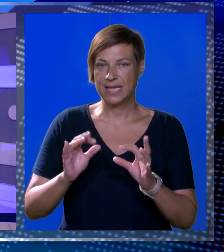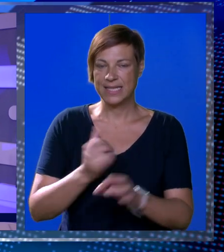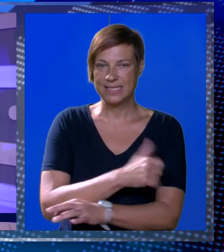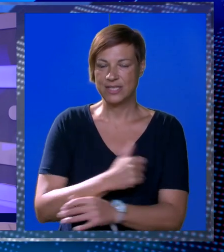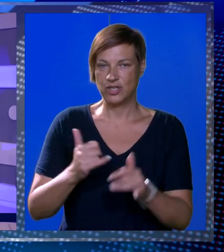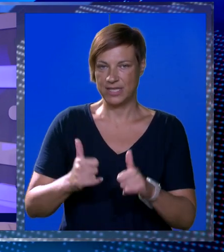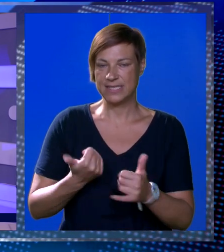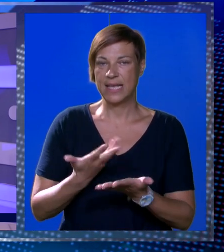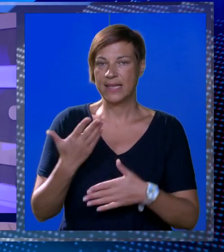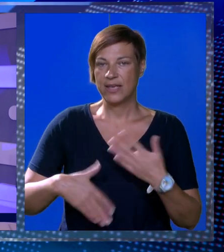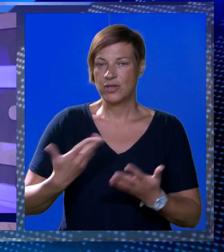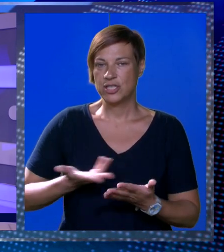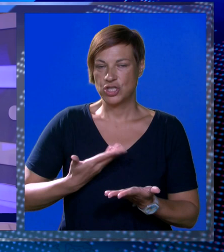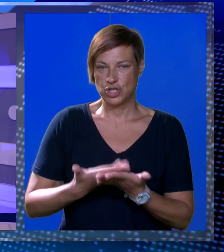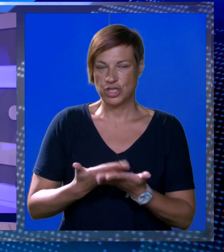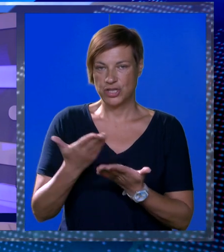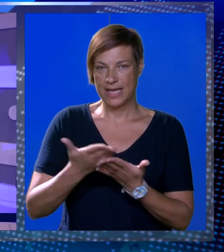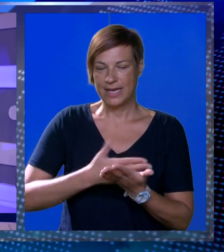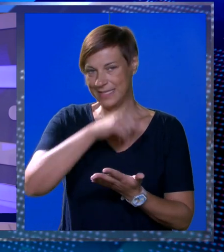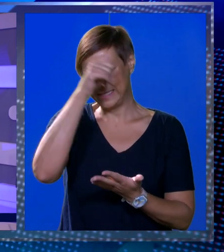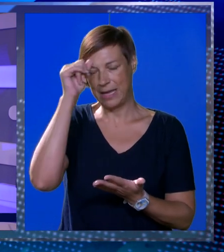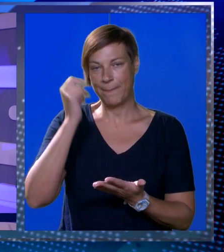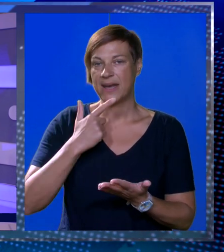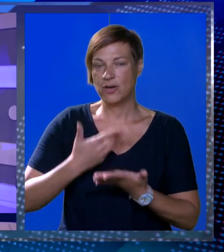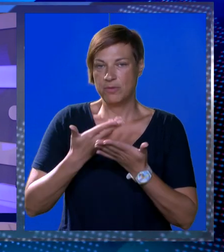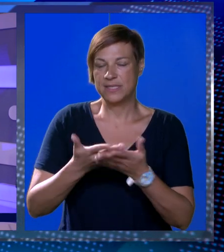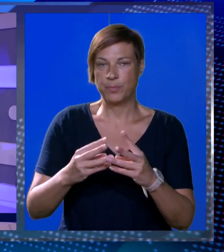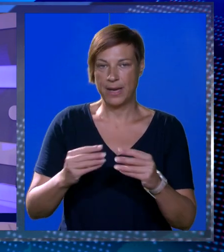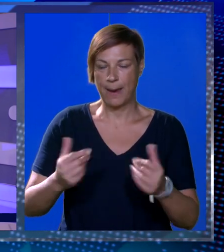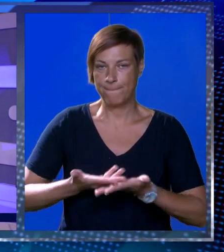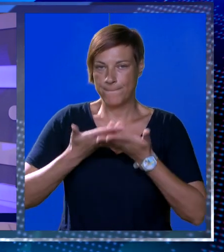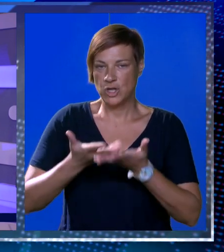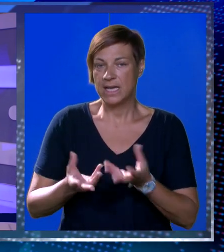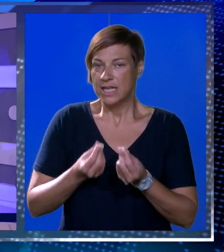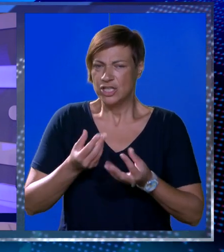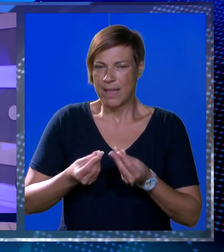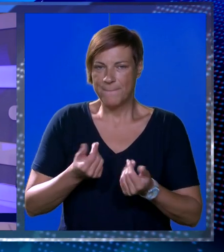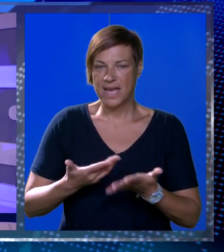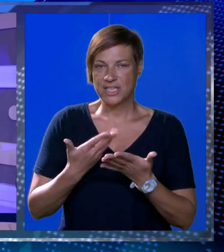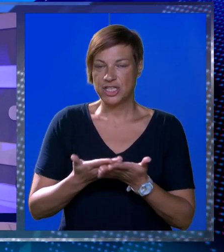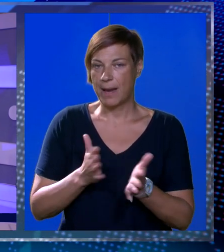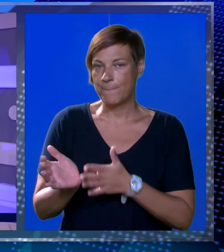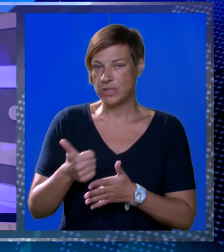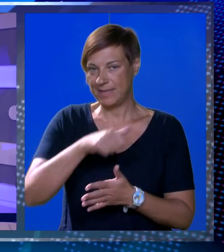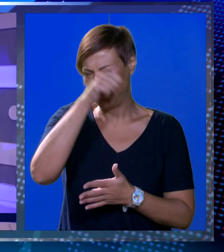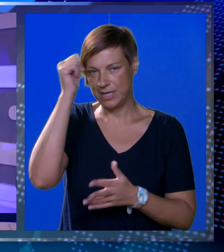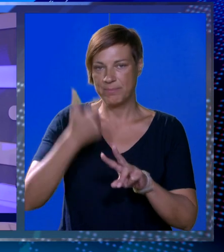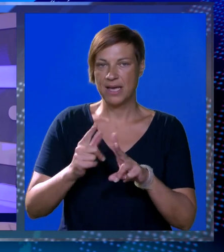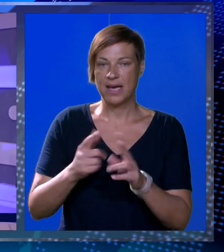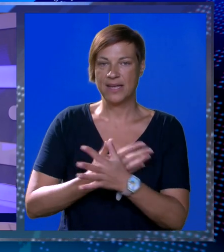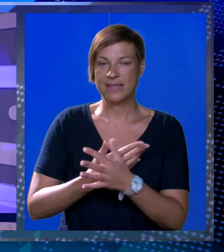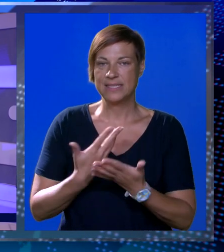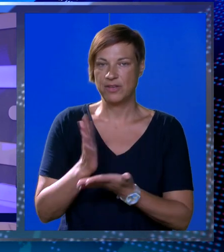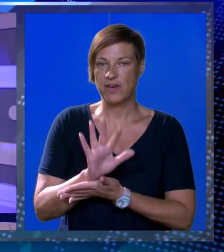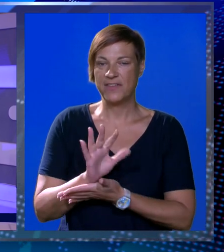desetljećima, a sad kad je konačno došlo do toga lista imena kojima su pripale parcele podigle dosta prašine, posebno jedno ime